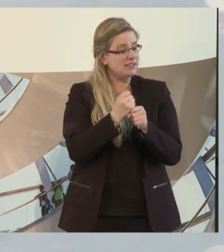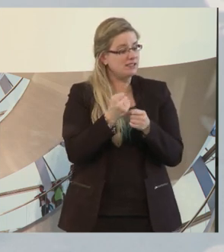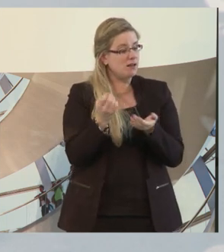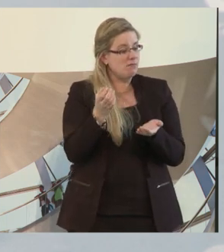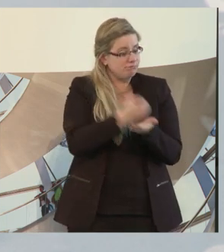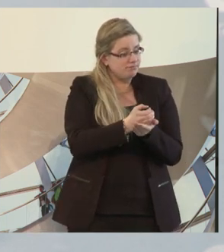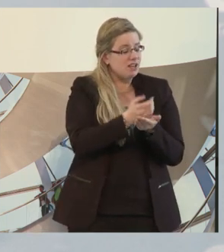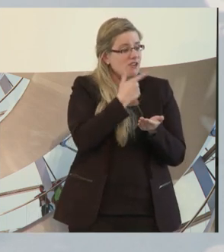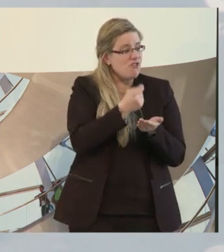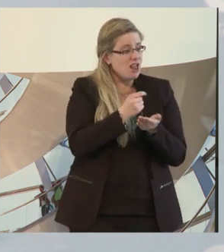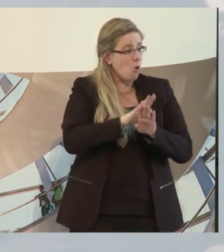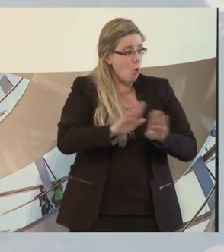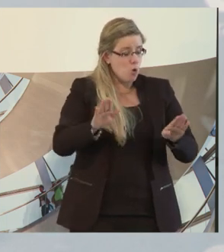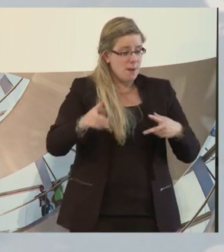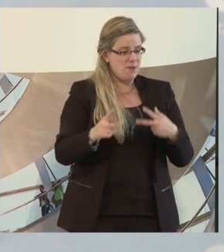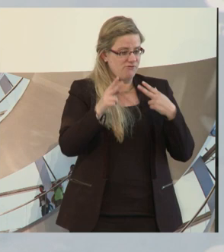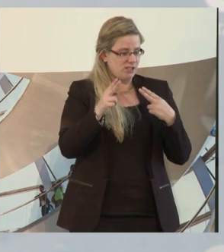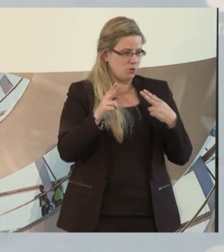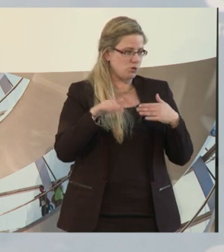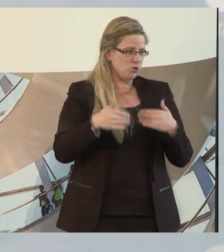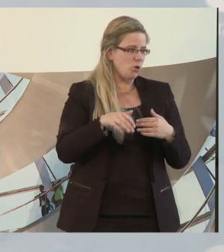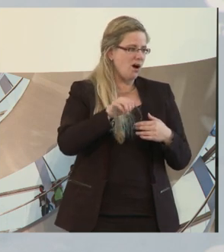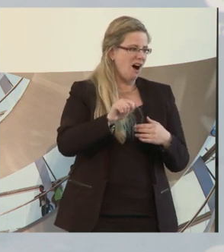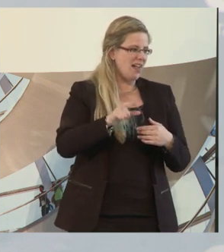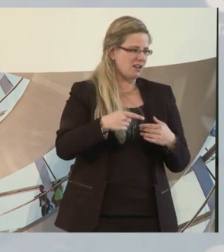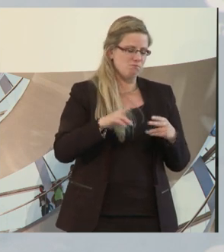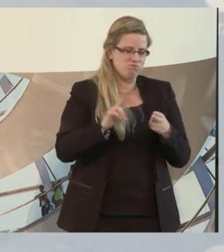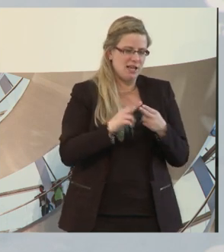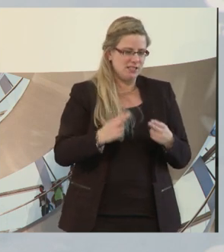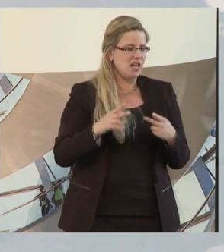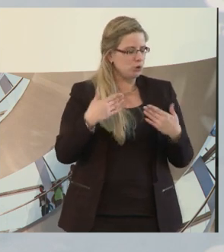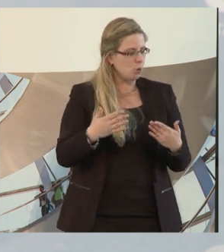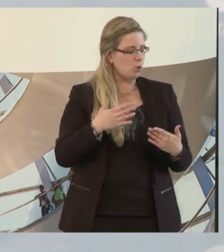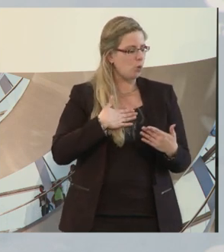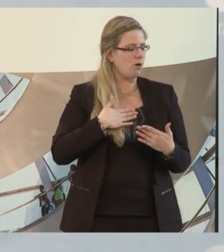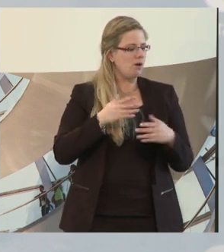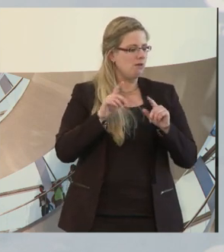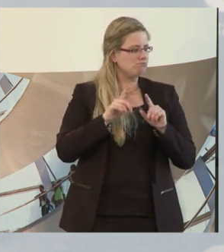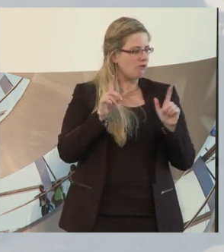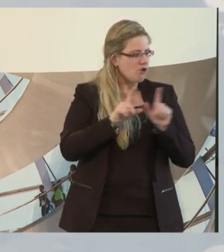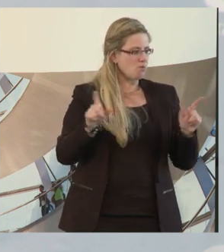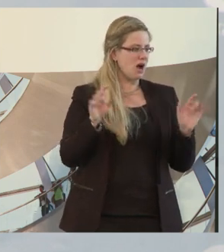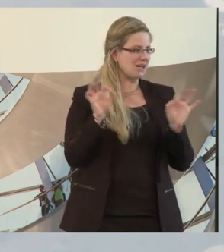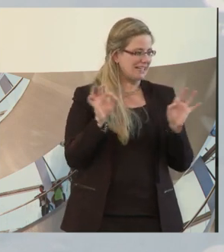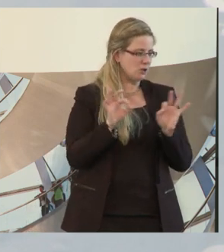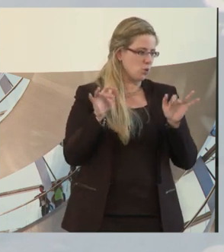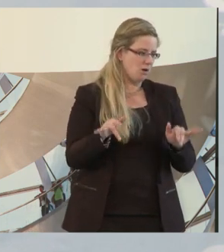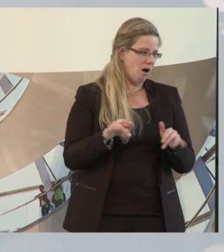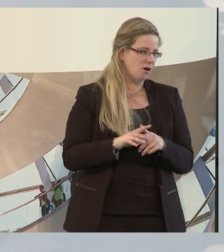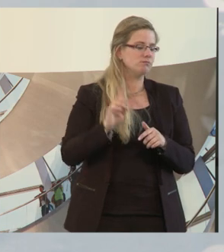Passt überhaupt nicht zum AEG, aber das Risiko gehen wir einfach als Firma jetzt mal ein. Dann entsteht